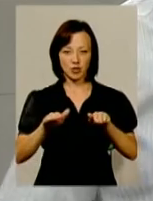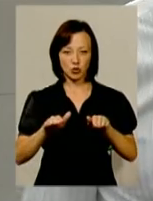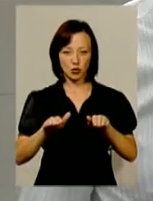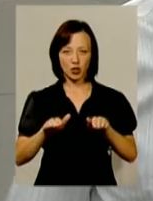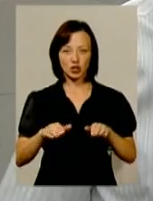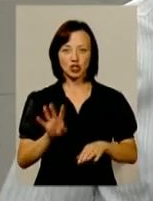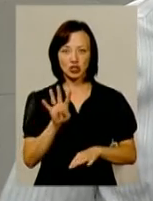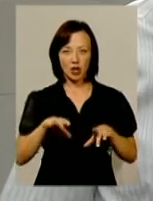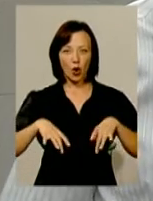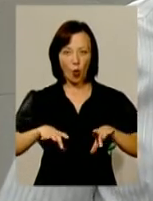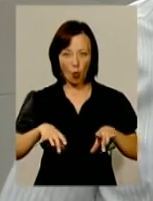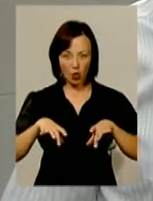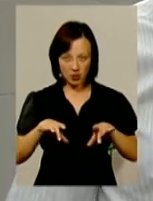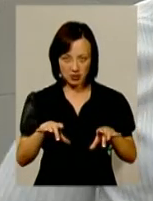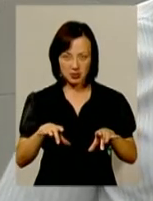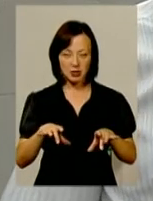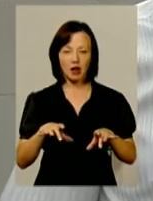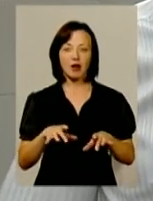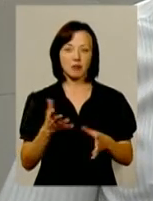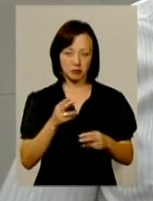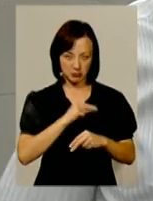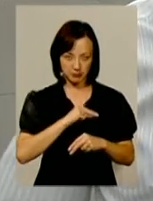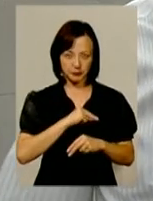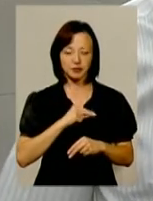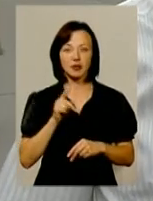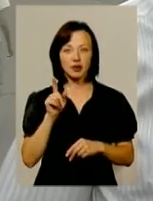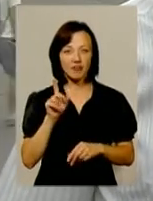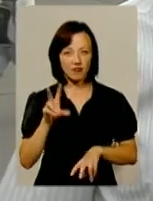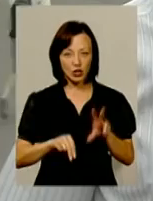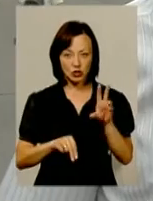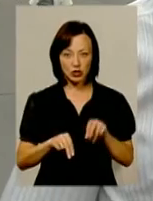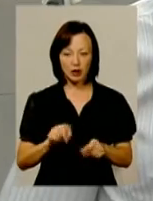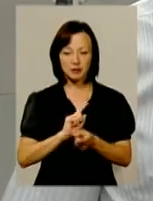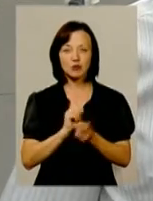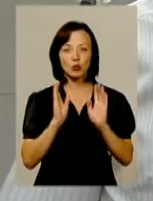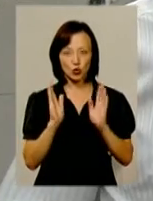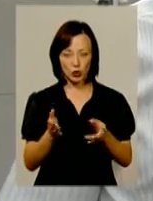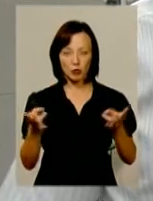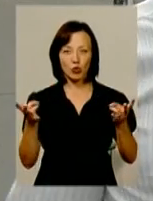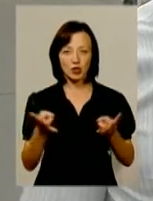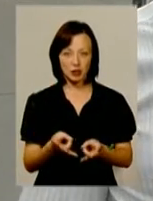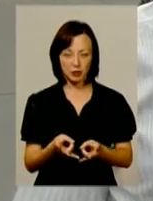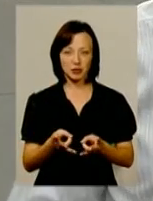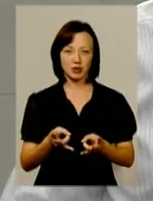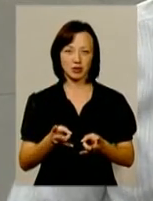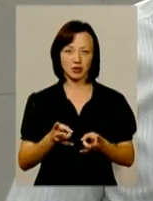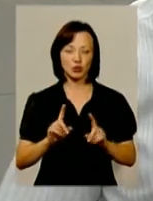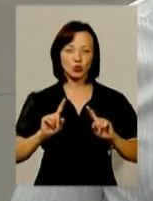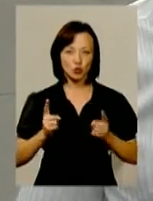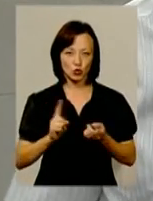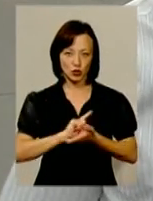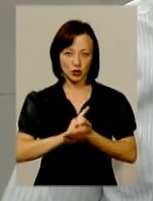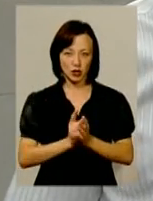Чотири колеса, які працюють. І ми вважаємо, що він не просто стане у пригоді, а він просто необхідним для того,